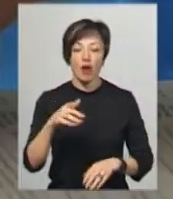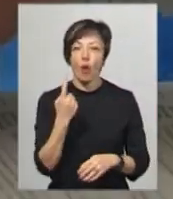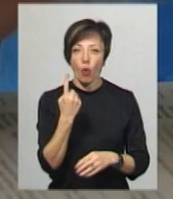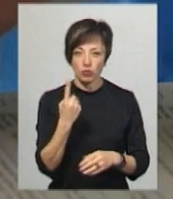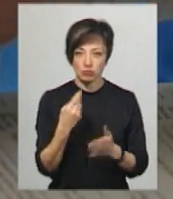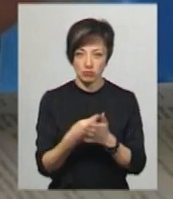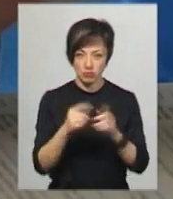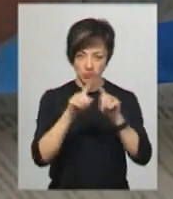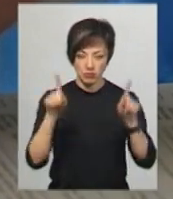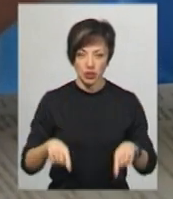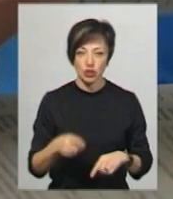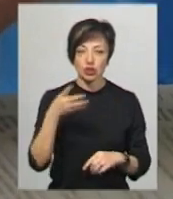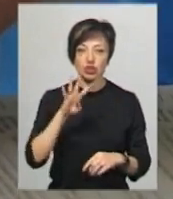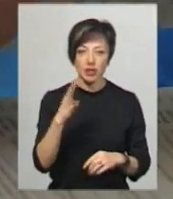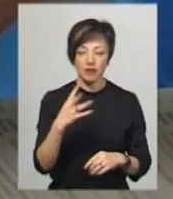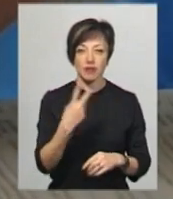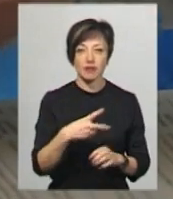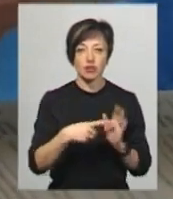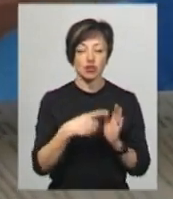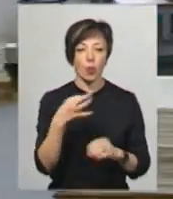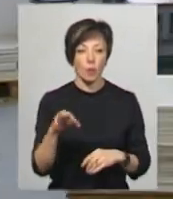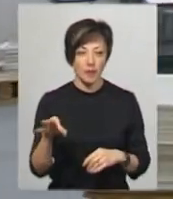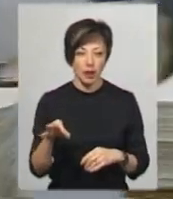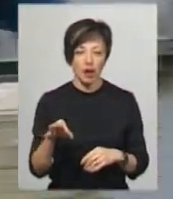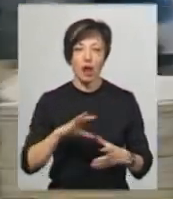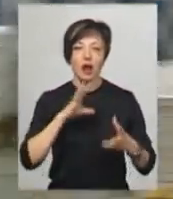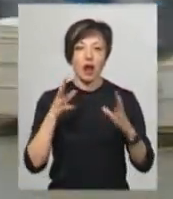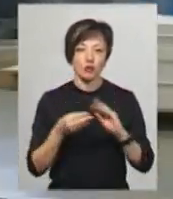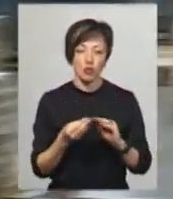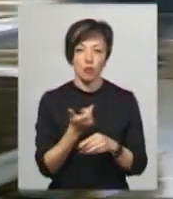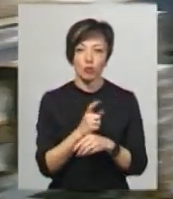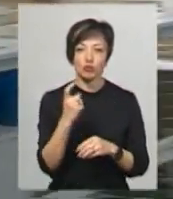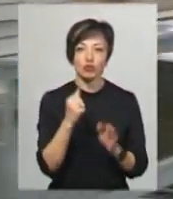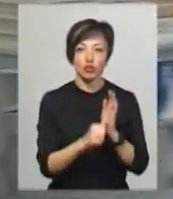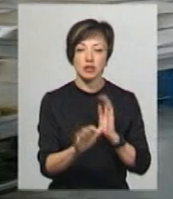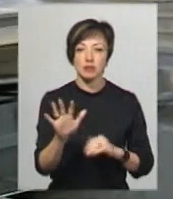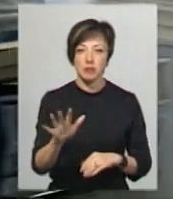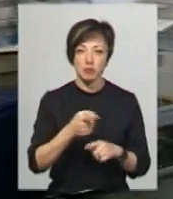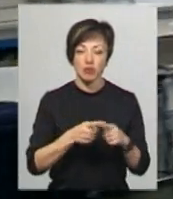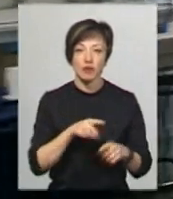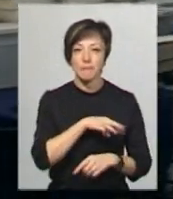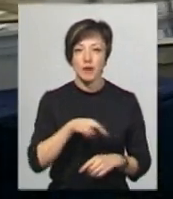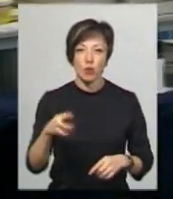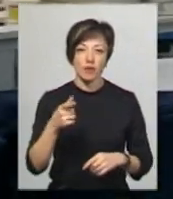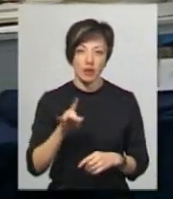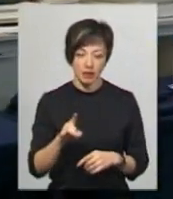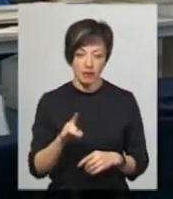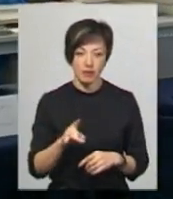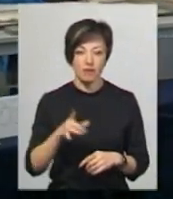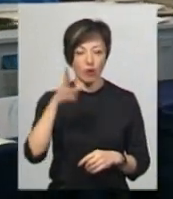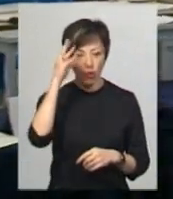тютного бюлетеня становить 4 гривні 26 копійок, а разом понад 165 з половиною мільйонів гривень,